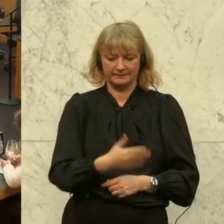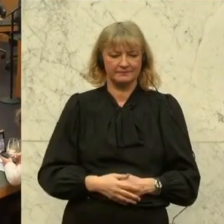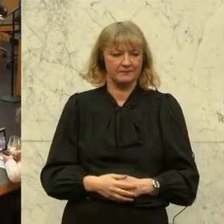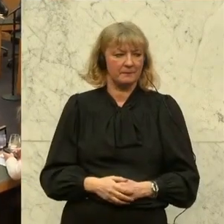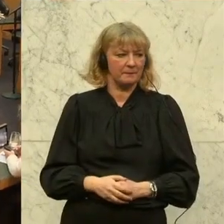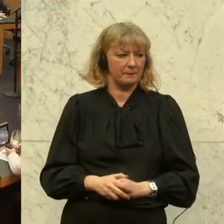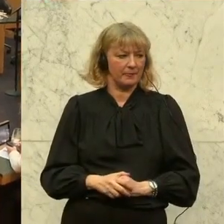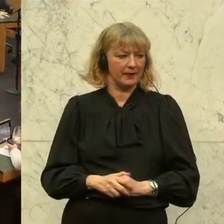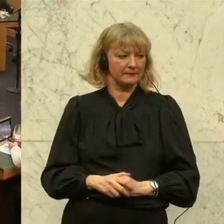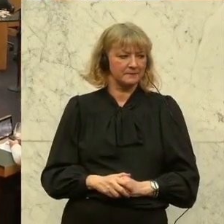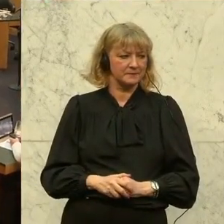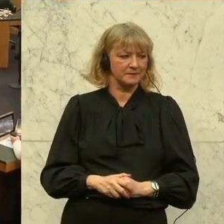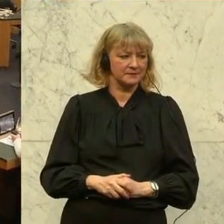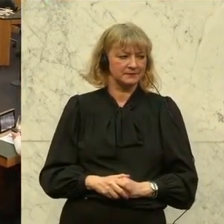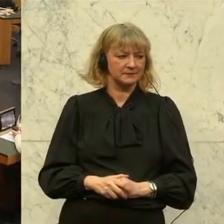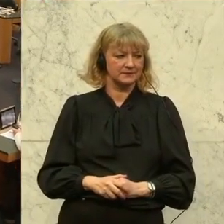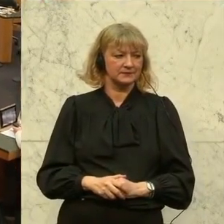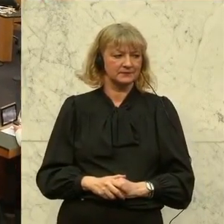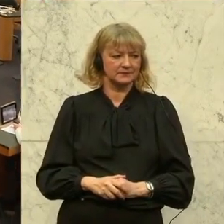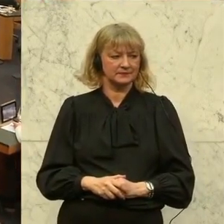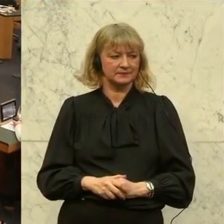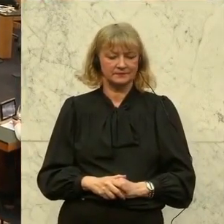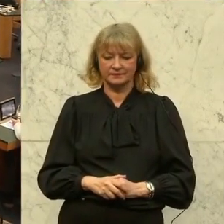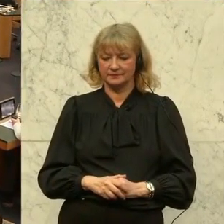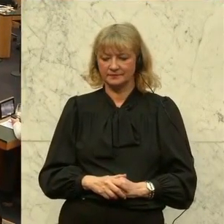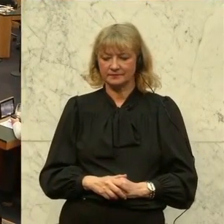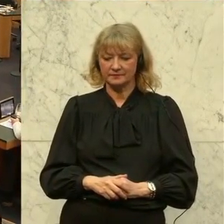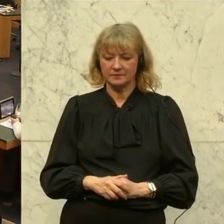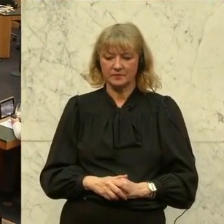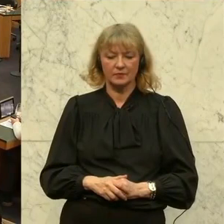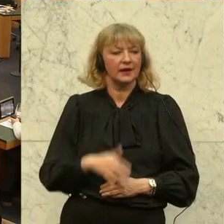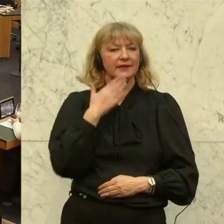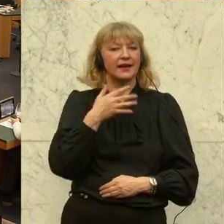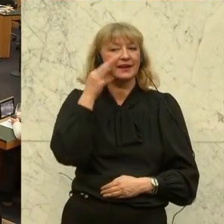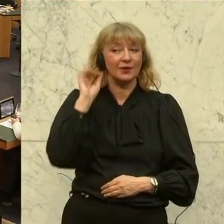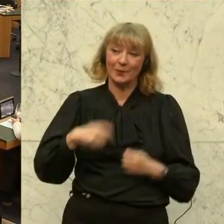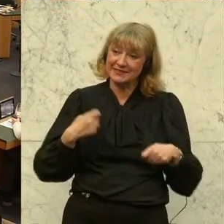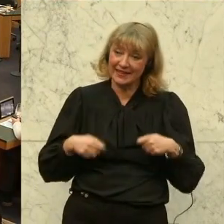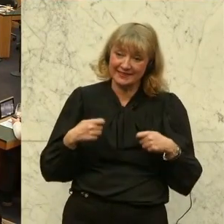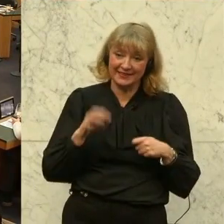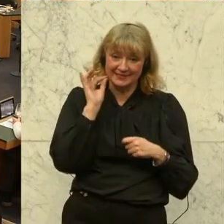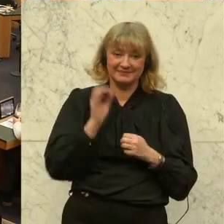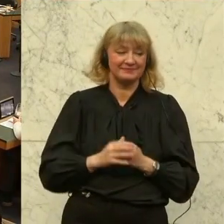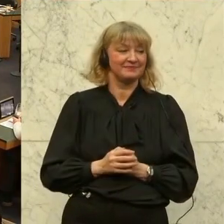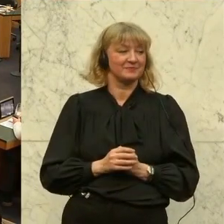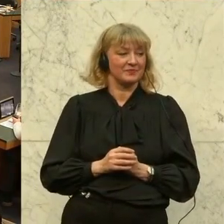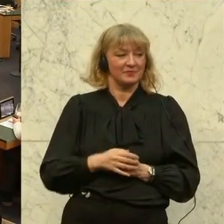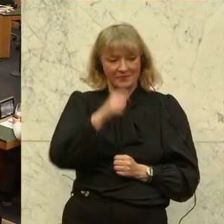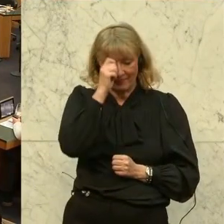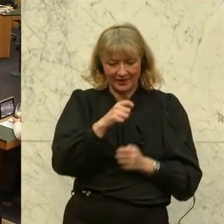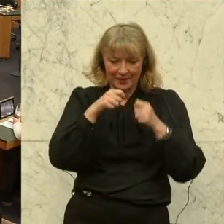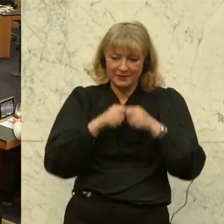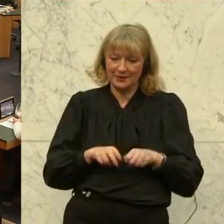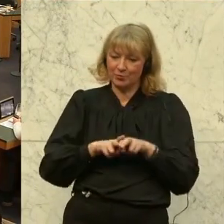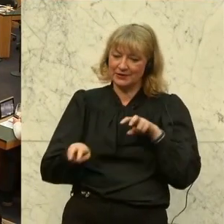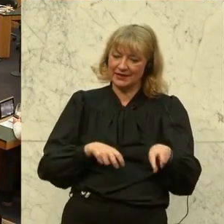Am Weg zum Rednerpult ist Georg Bürstmeier von den Grünen. Danke, Präsidentin, geschätzte Mitglieder